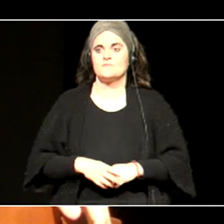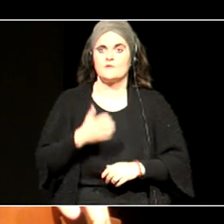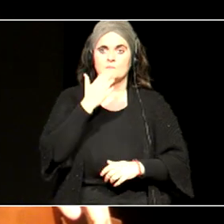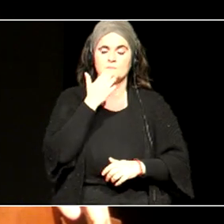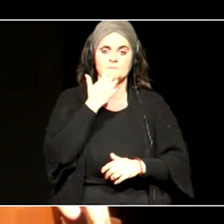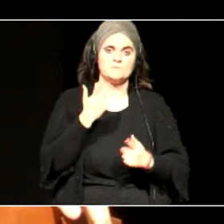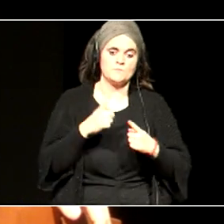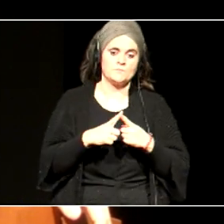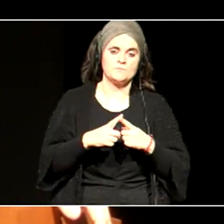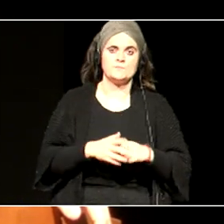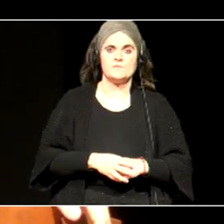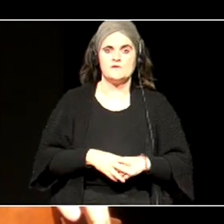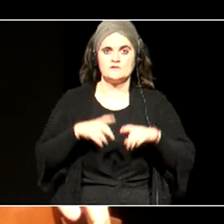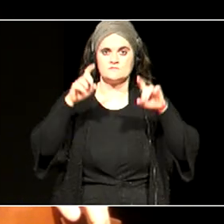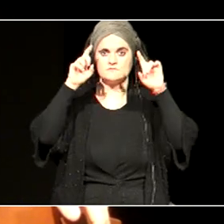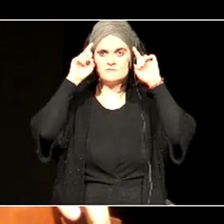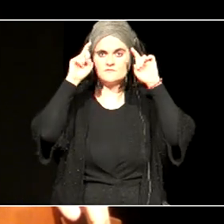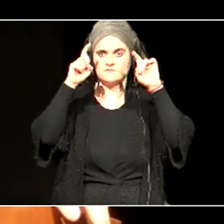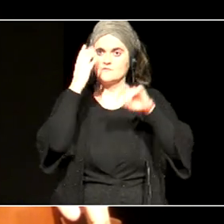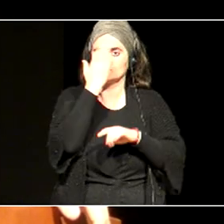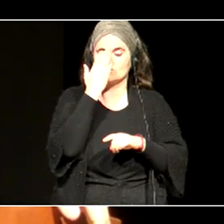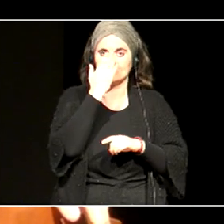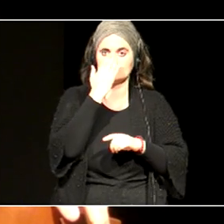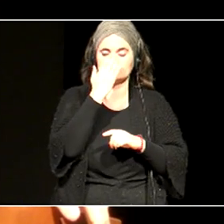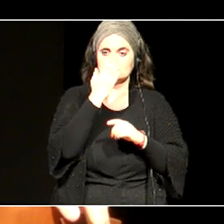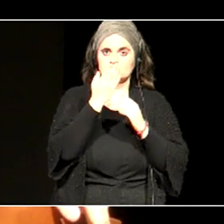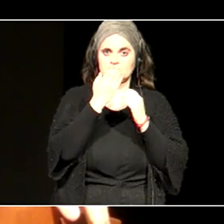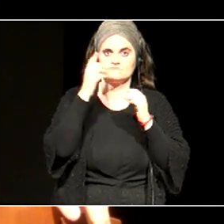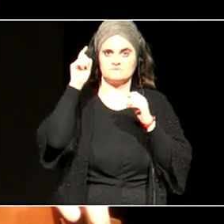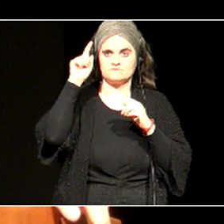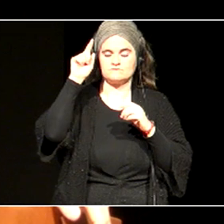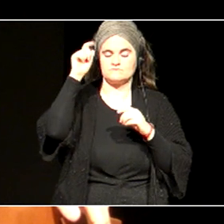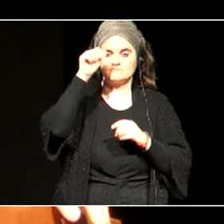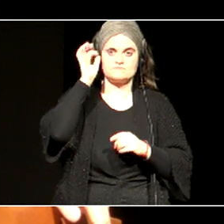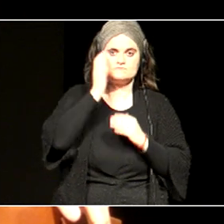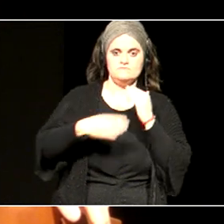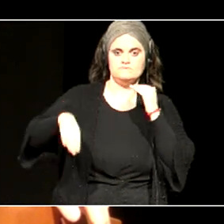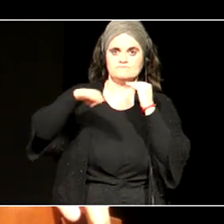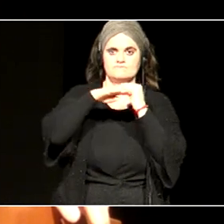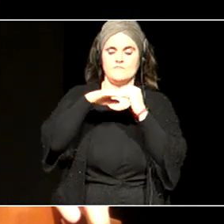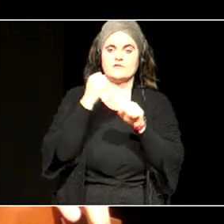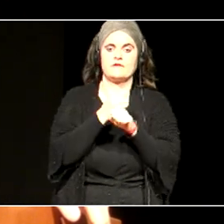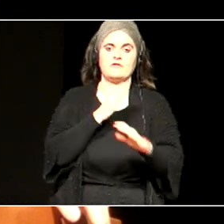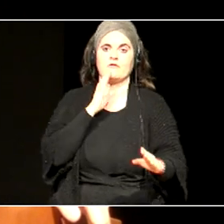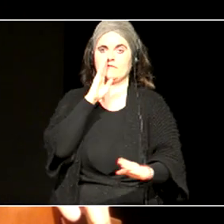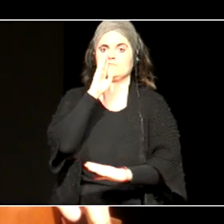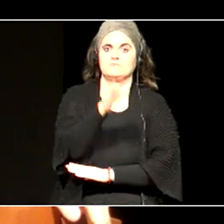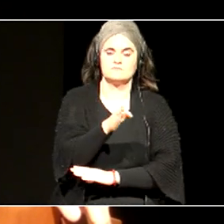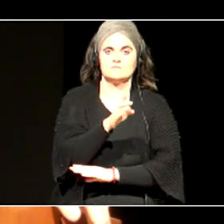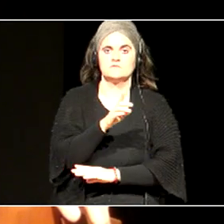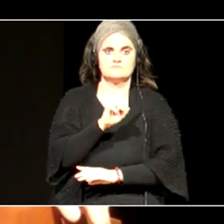Eskidetza eskola, eta lan hori, fondos kolana da, eta beraz,